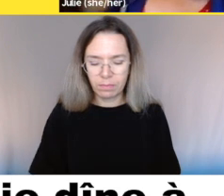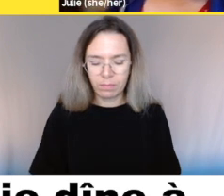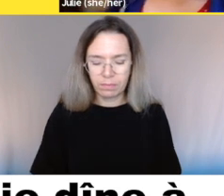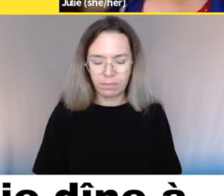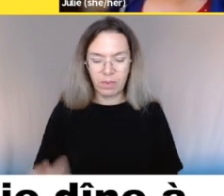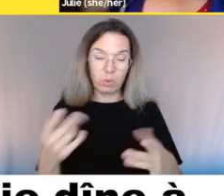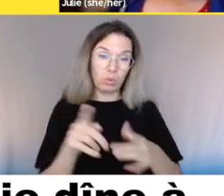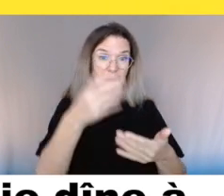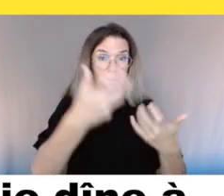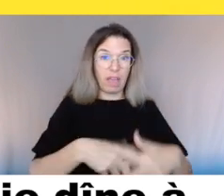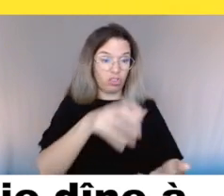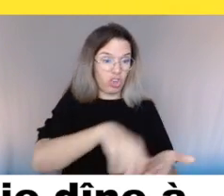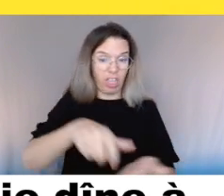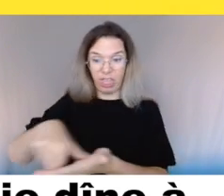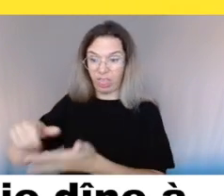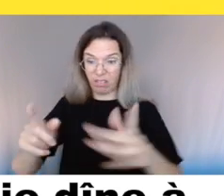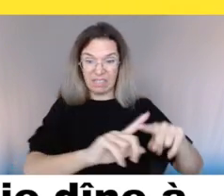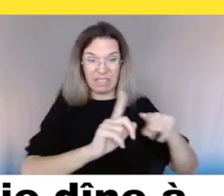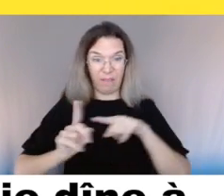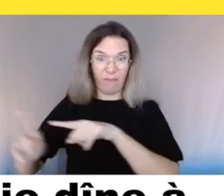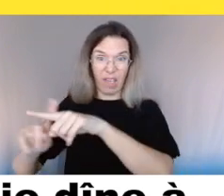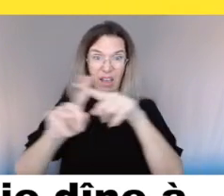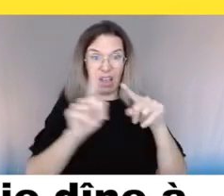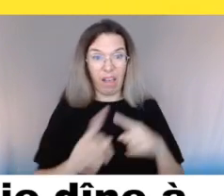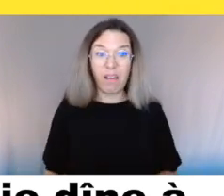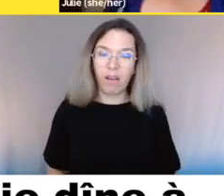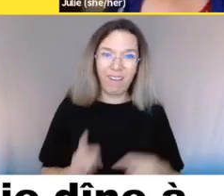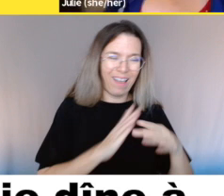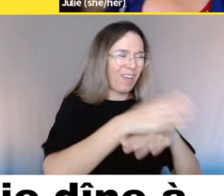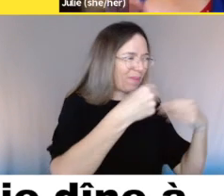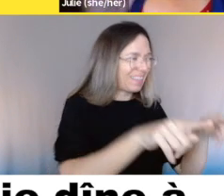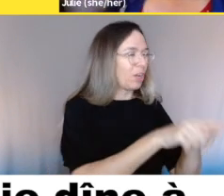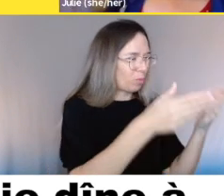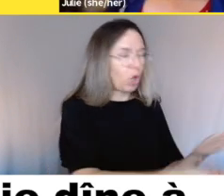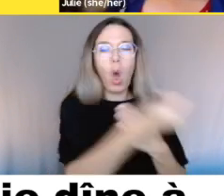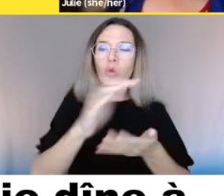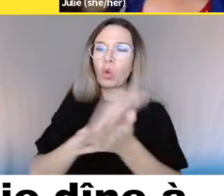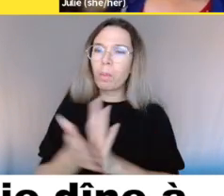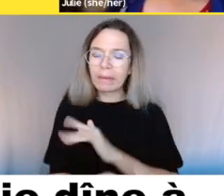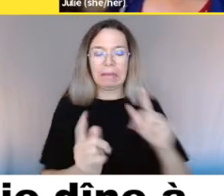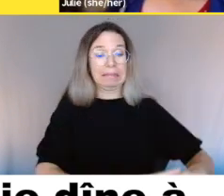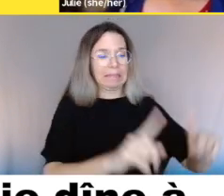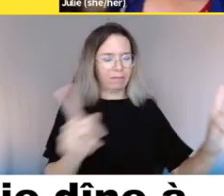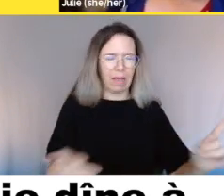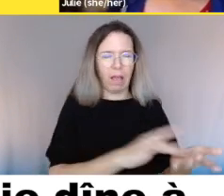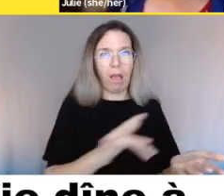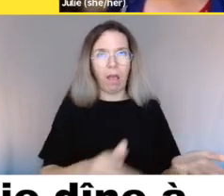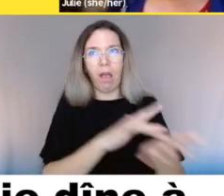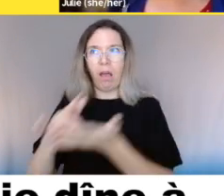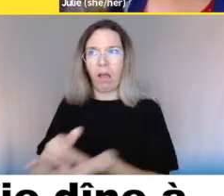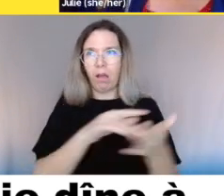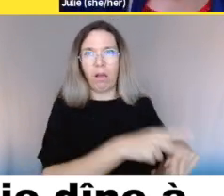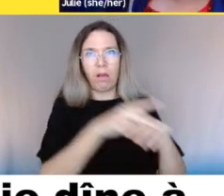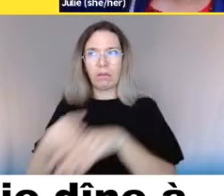où est-ce qu'on pouvait mettre notre top non. Mais là, de plus en plus, je vois que c'est vraiment tous des touchscreens. Des fois,